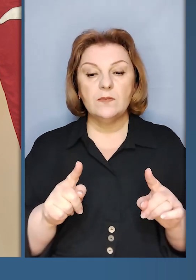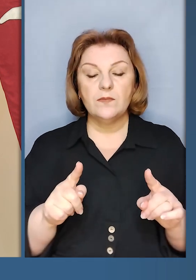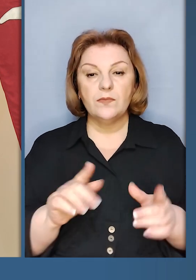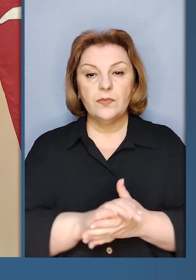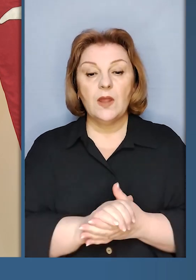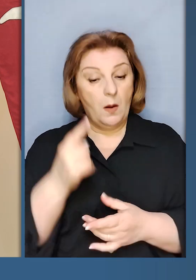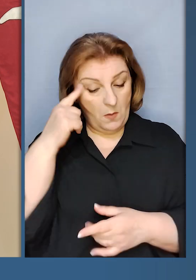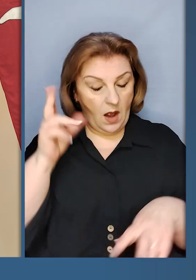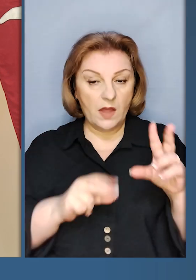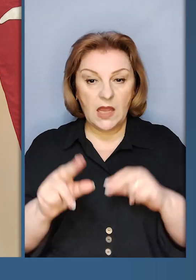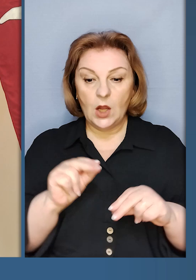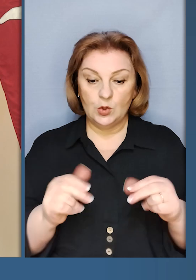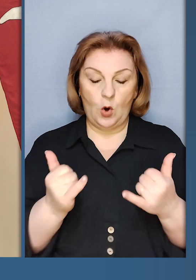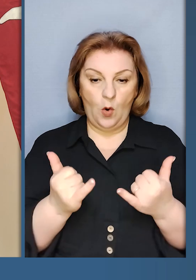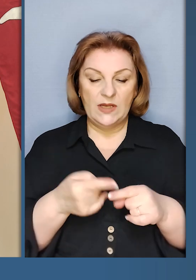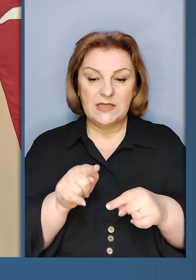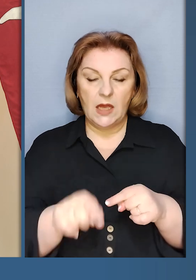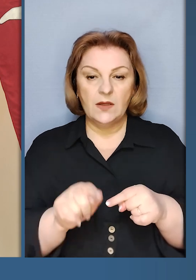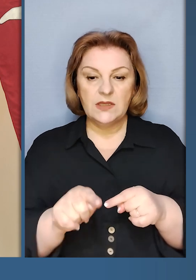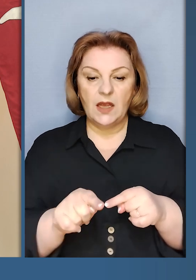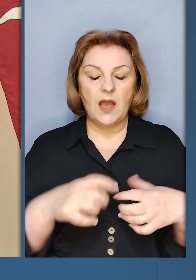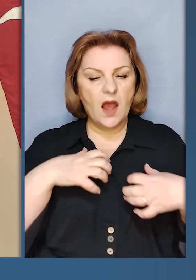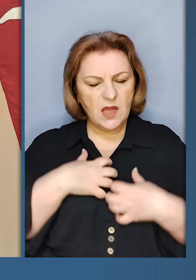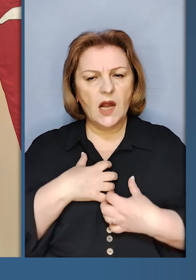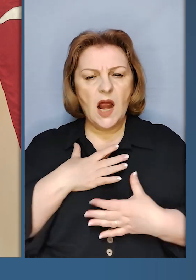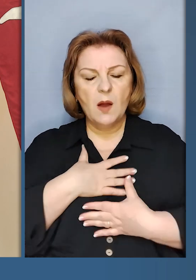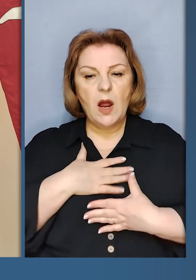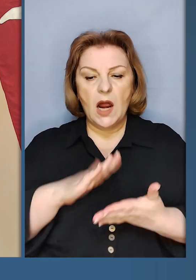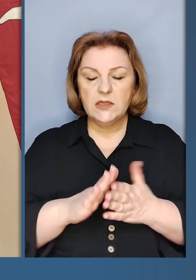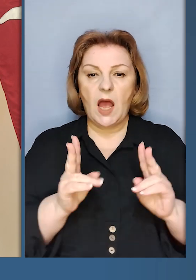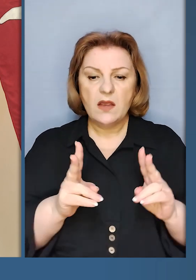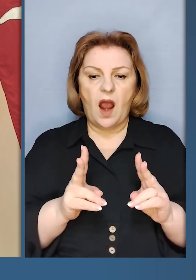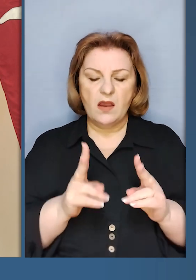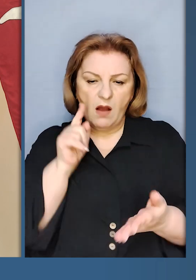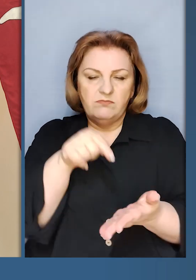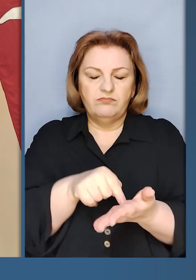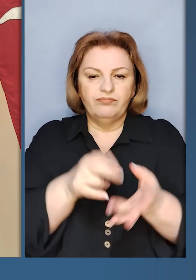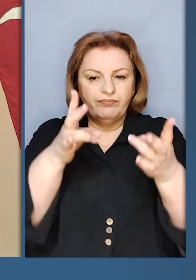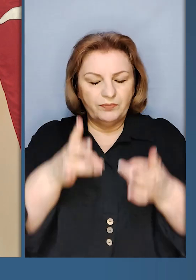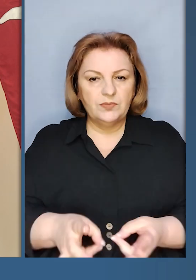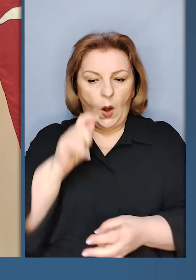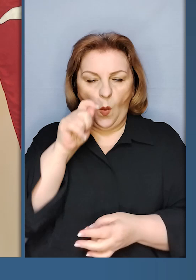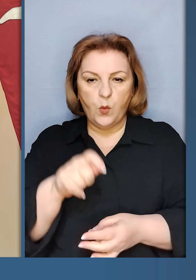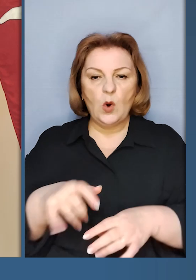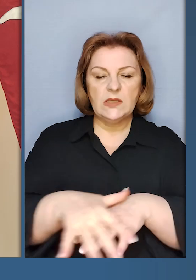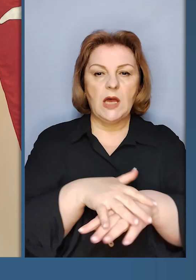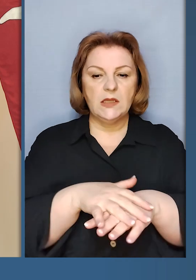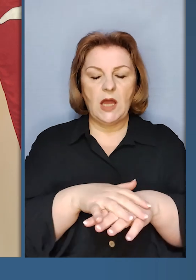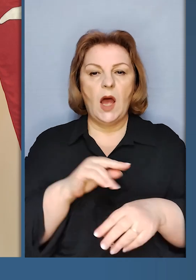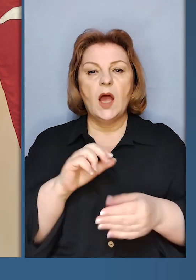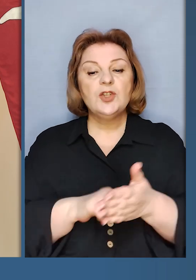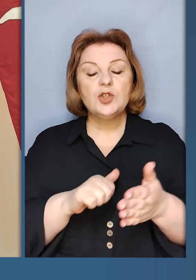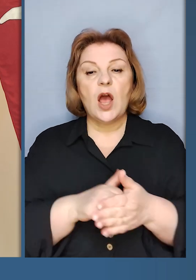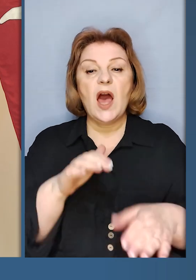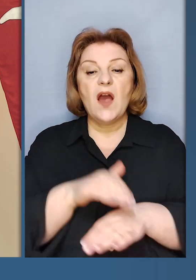Парадоксально, надіємося, що з цієї драматичної ситуації, в якій знайшлася Україна, українське суспільство, почерез